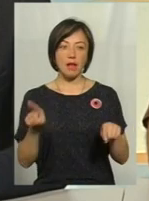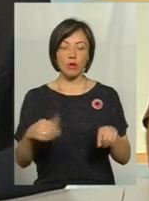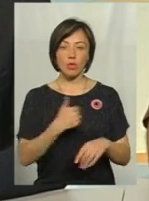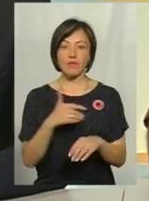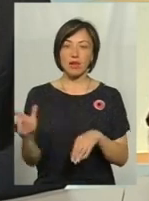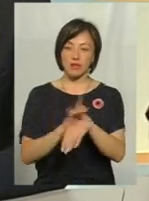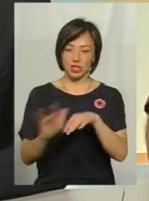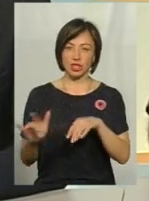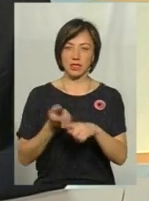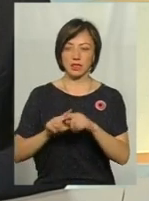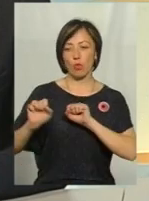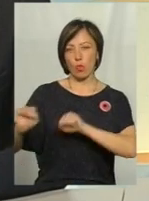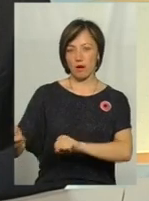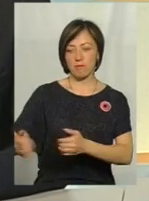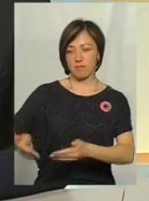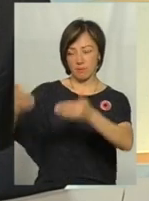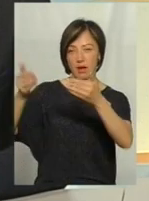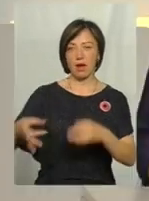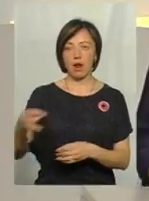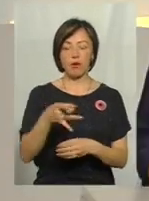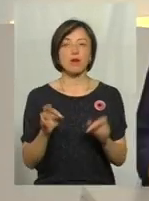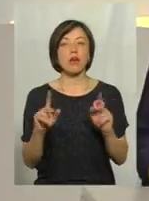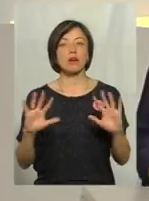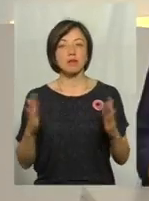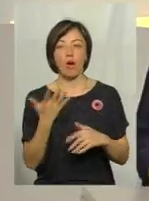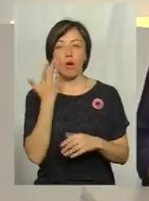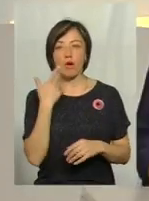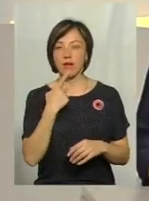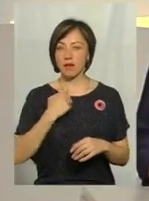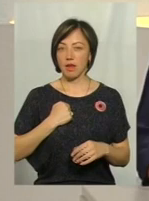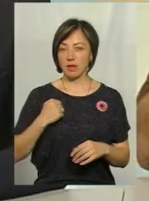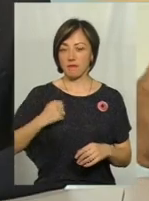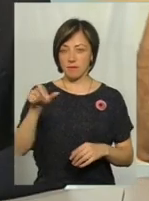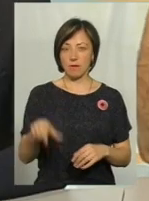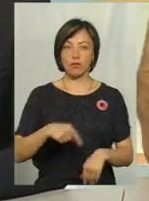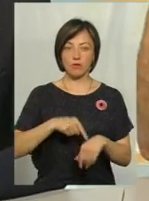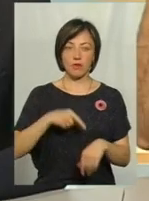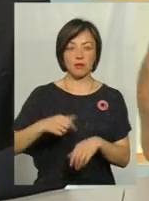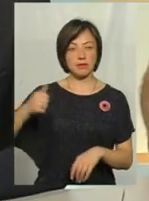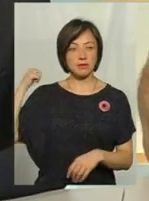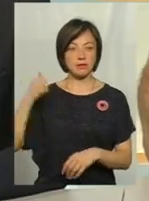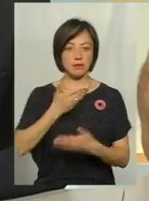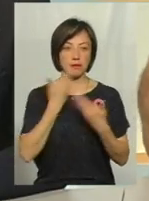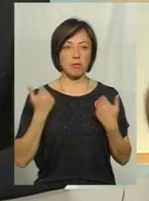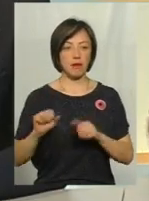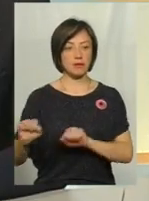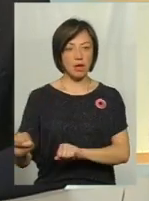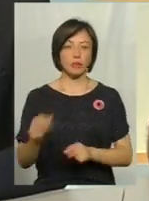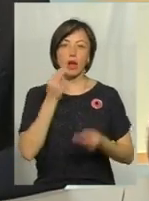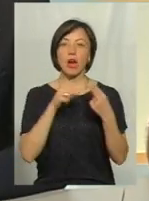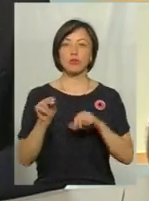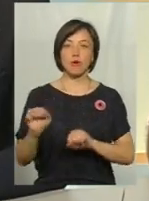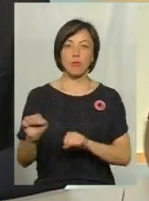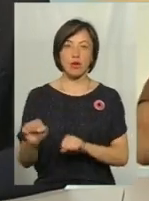знищити. Причому знищити, як ставилося? Коли радянський воїн буде відчувати, що ззаді немає захисту, він буде краще